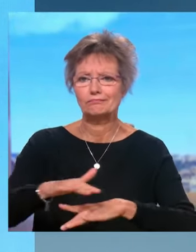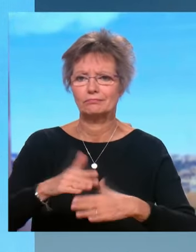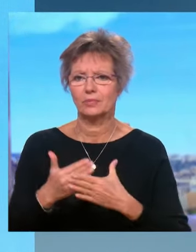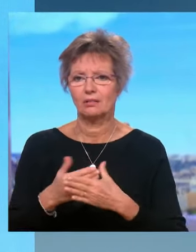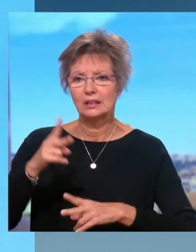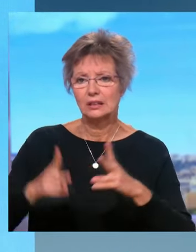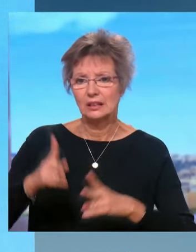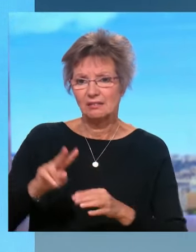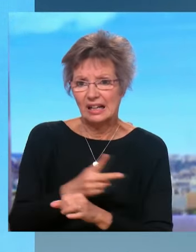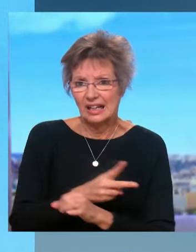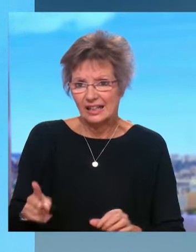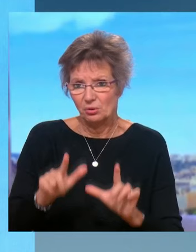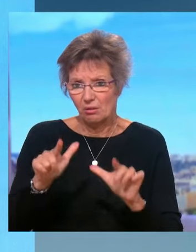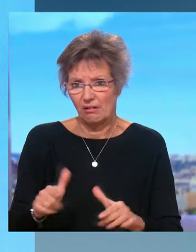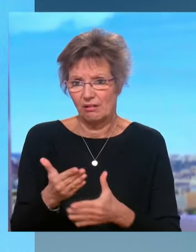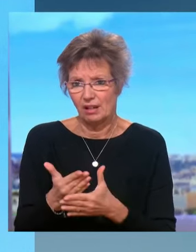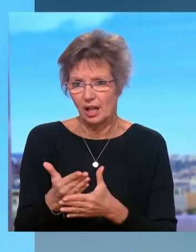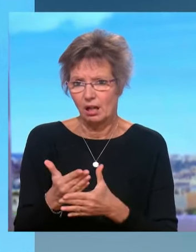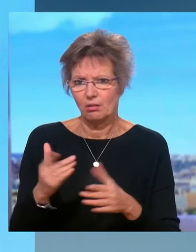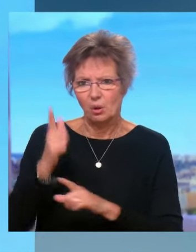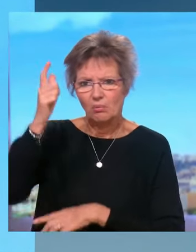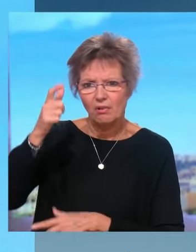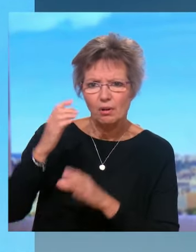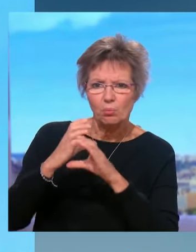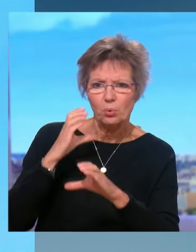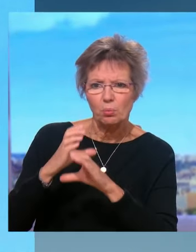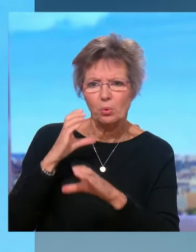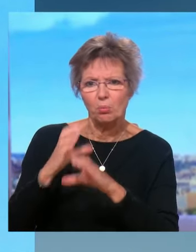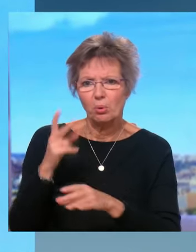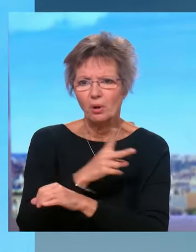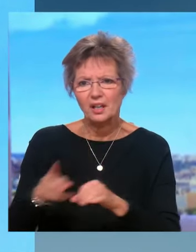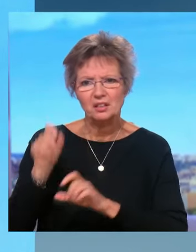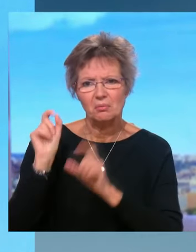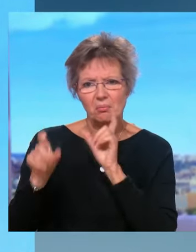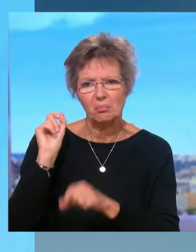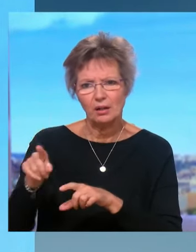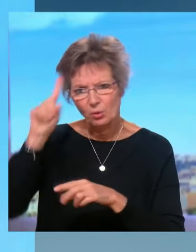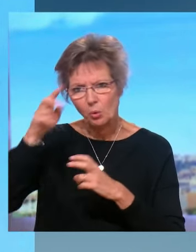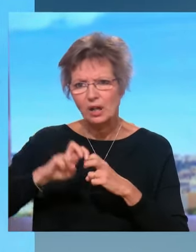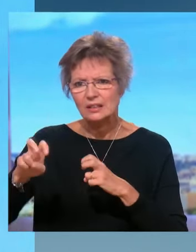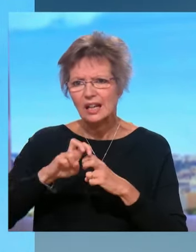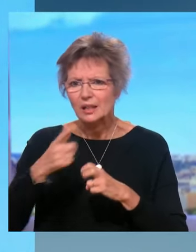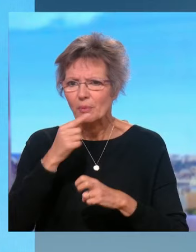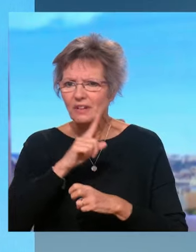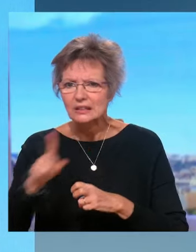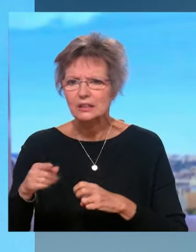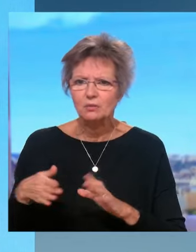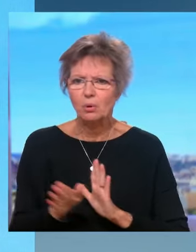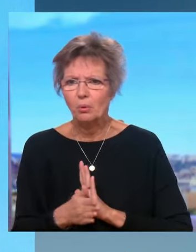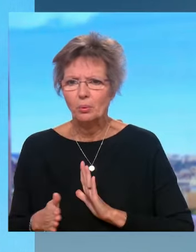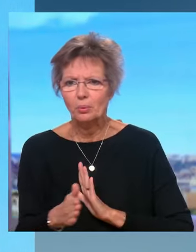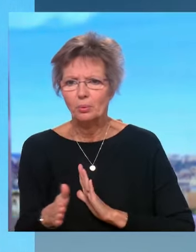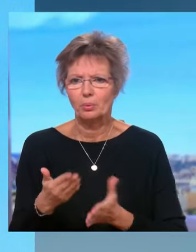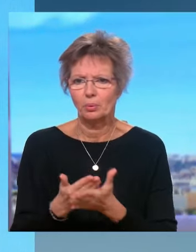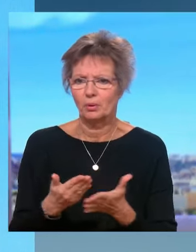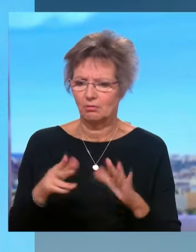met en risque quelques quarts parce que les trajets sont un peu sinueux. Donc les quarts doivent prendre des trajets en